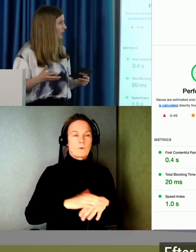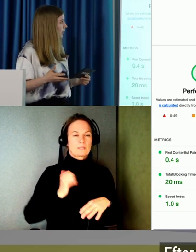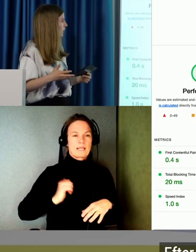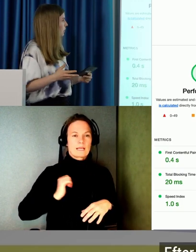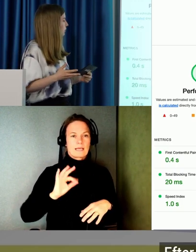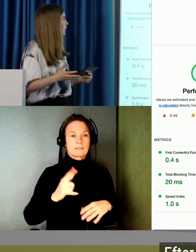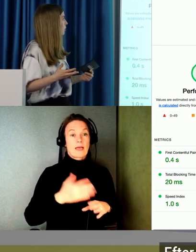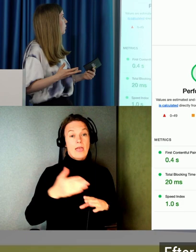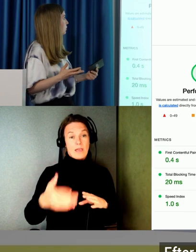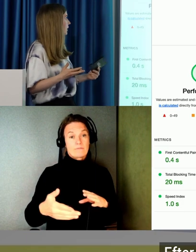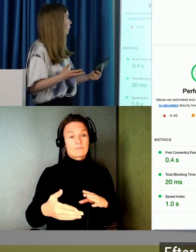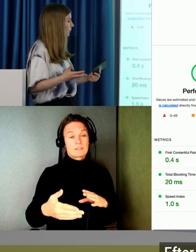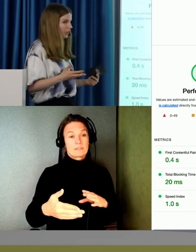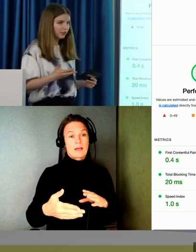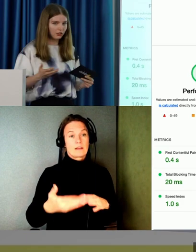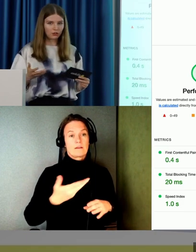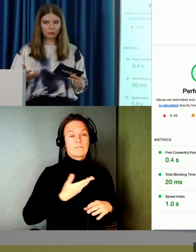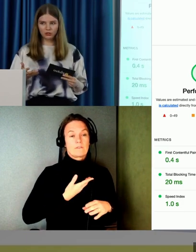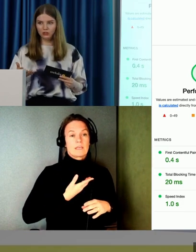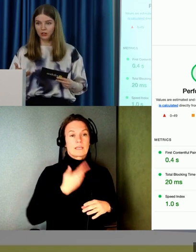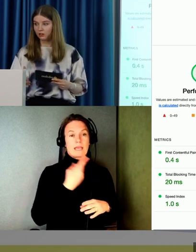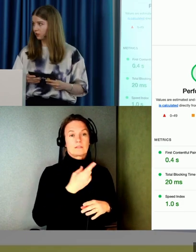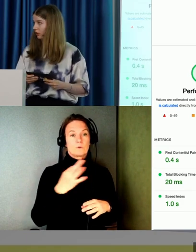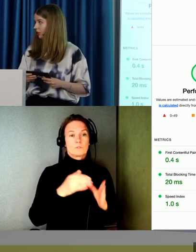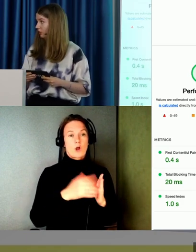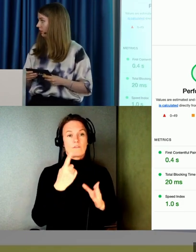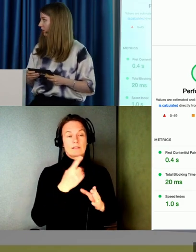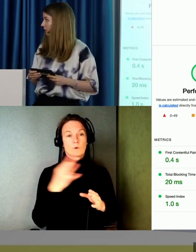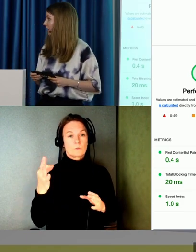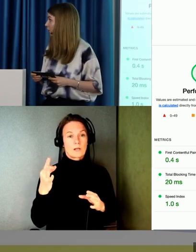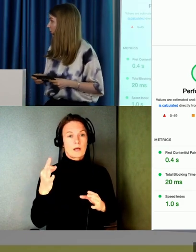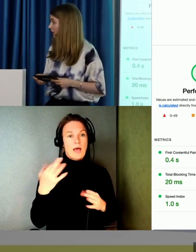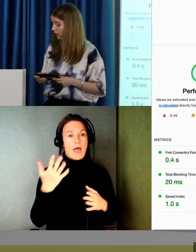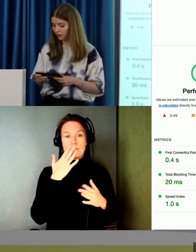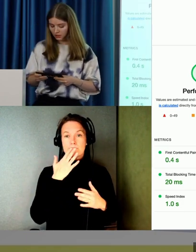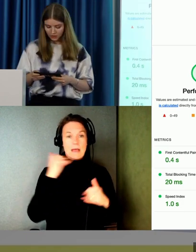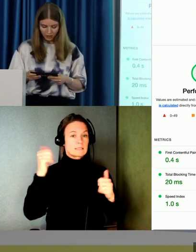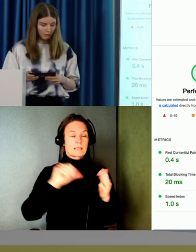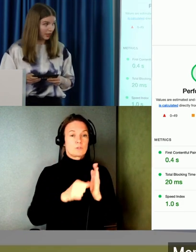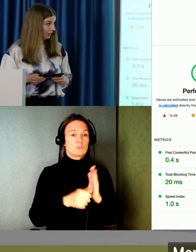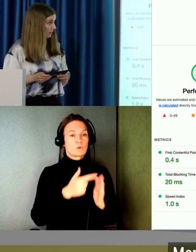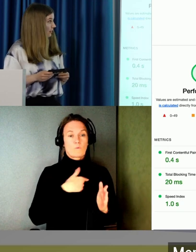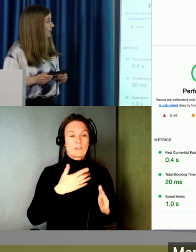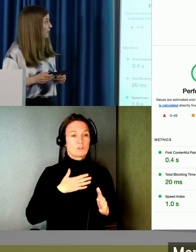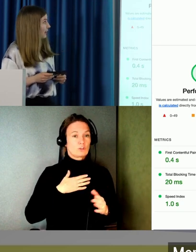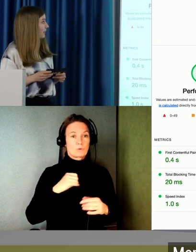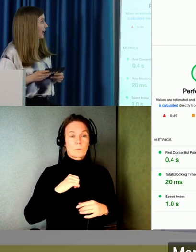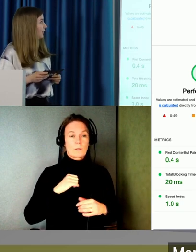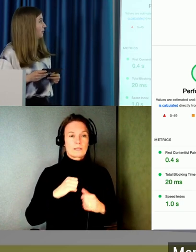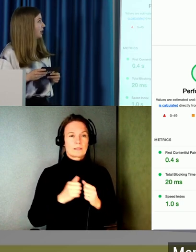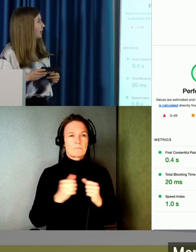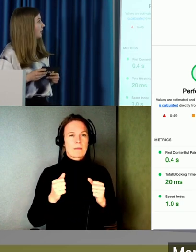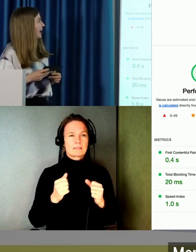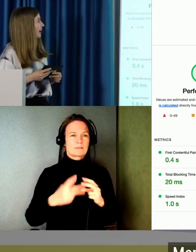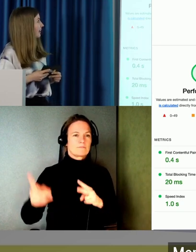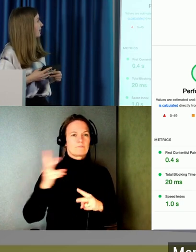projektet. Så fick de hundra av hundra. Vilket är högsta betyg. Någonting vi tyckte var väldigt kul. Men. Det som nästan var